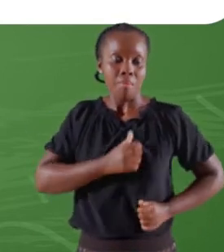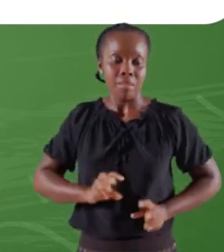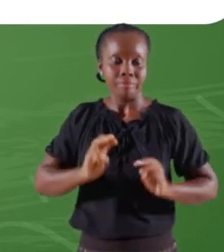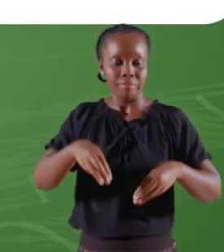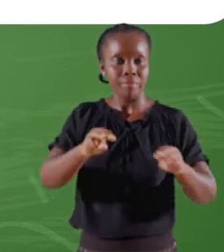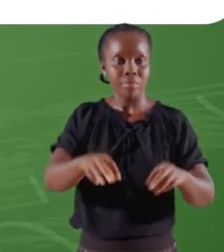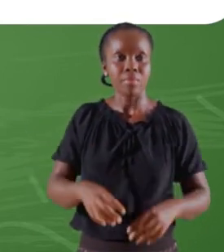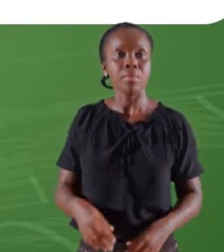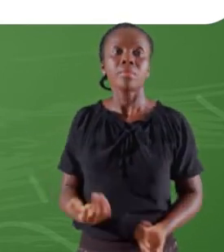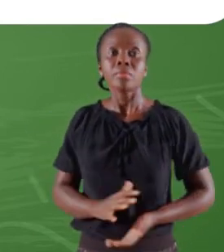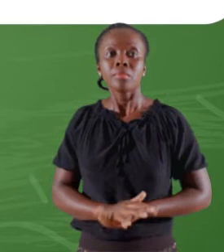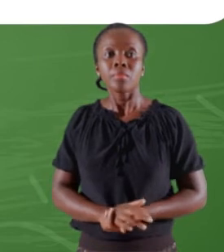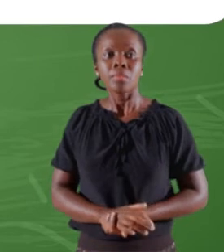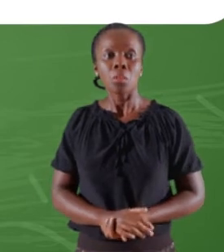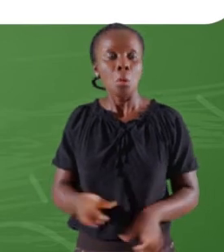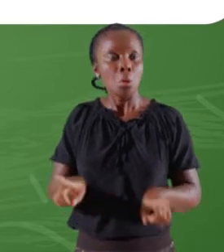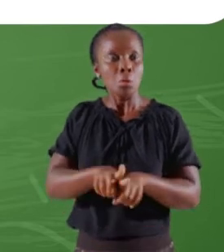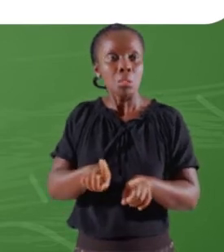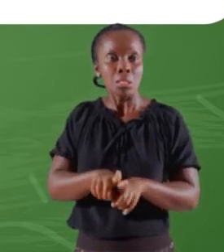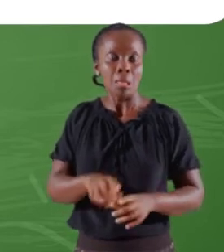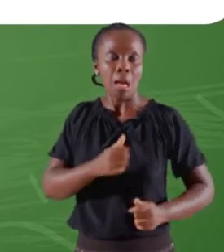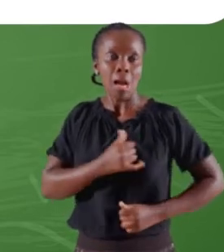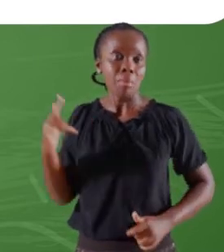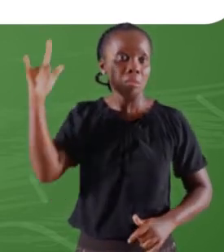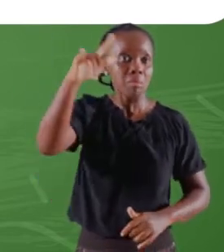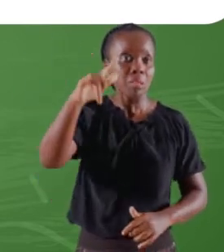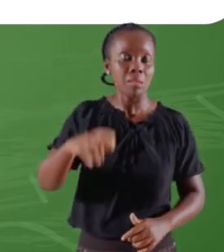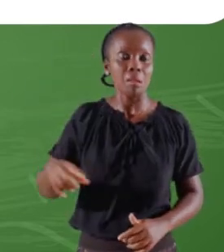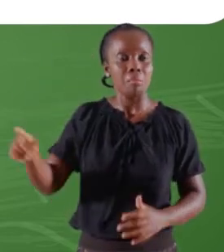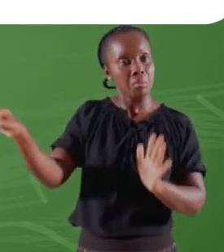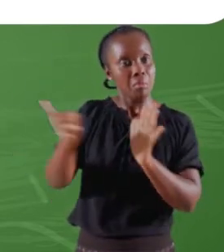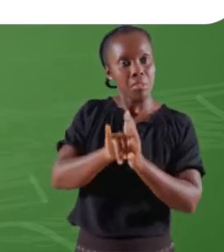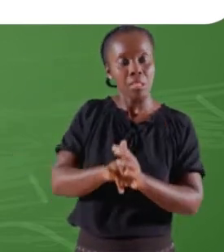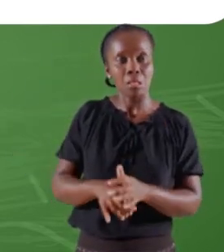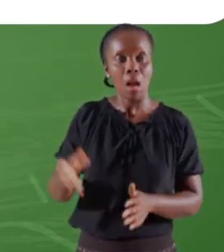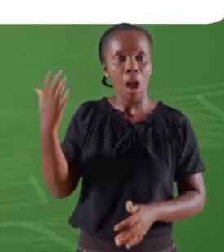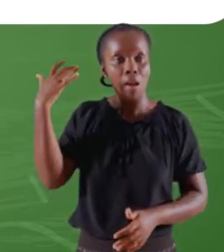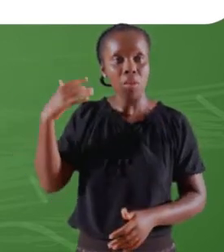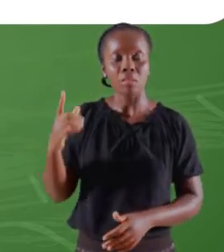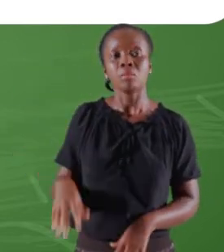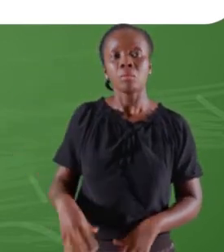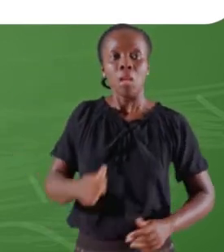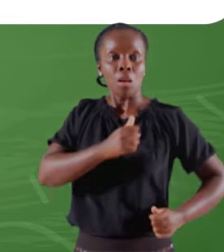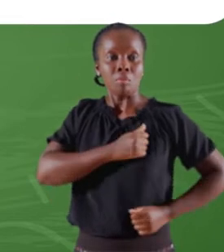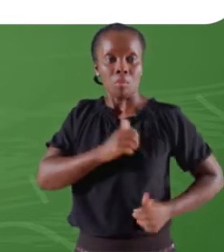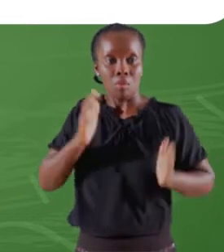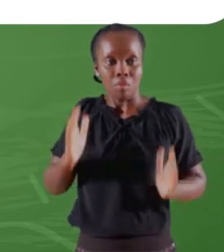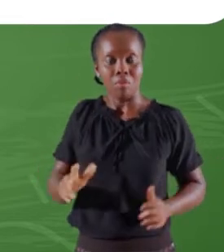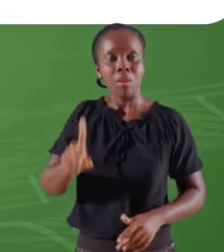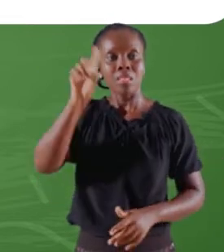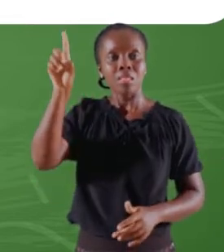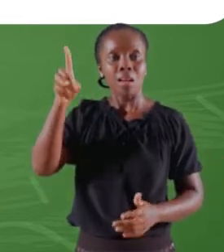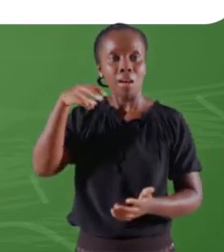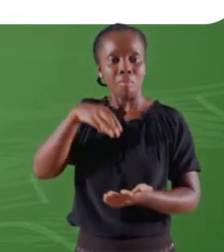'air. Son effectif militaire, qui était de 100 000 hommes avant la guerre, est réduit maintenant